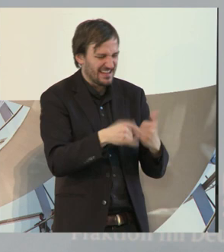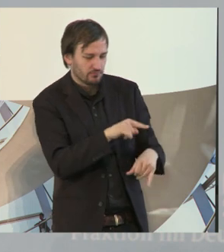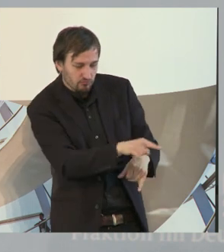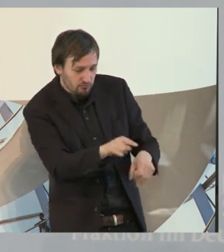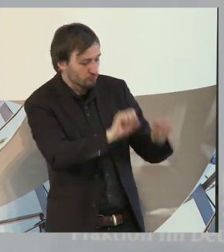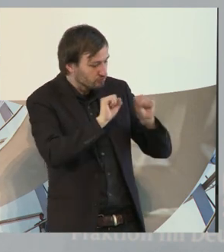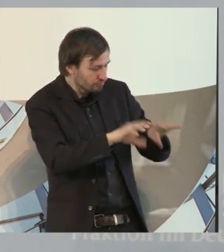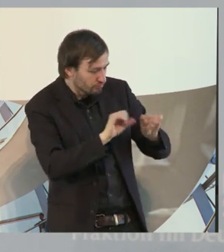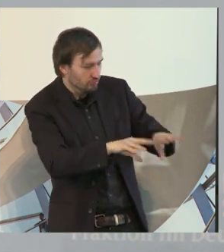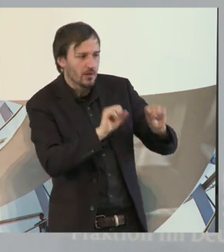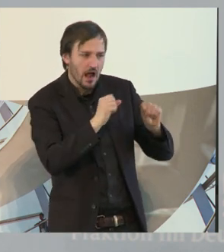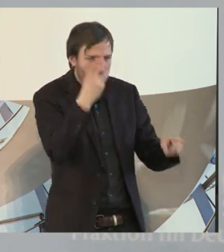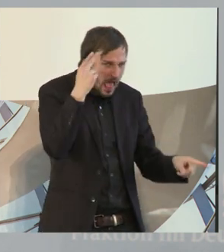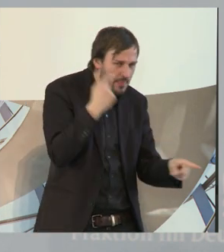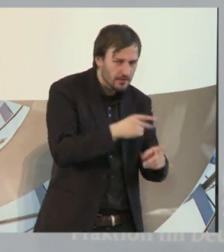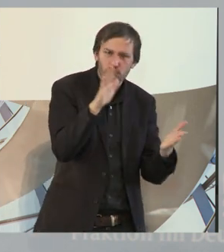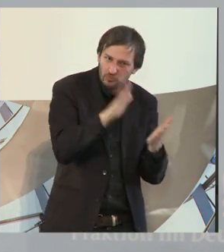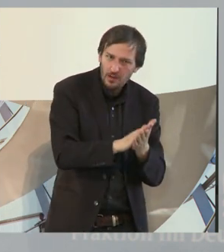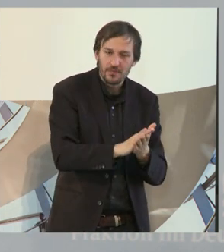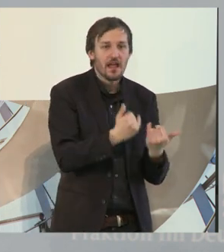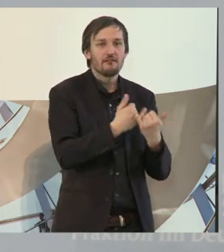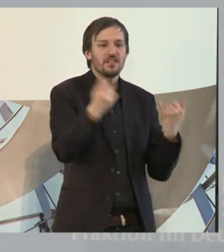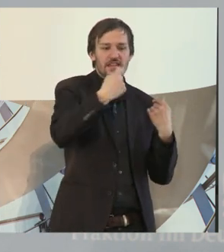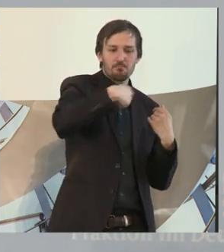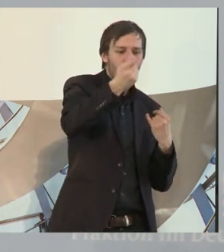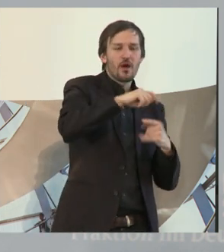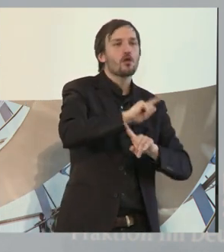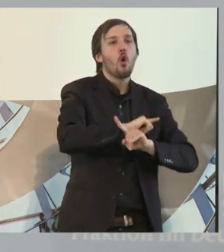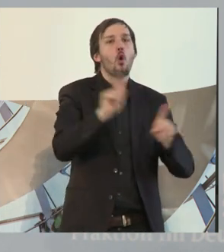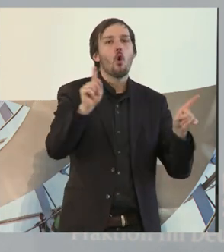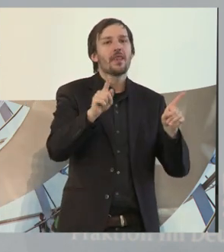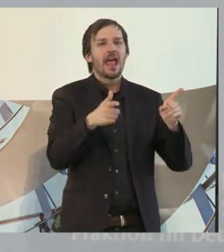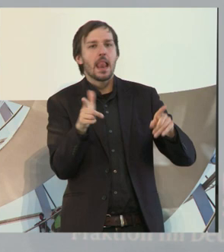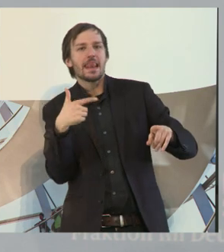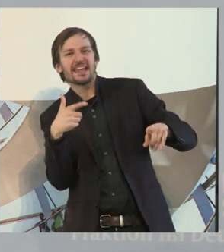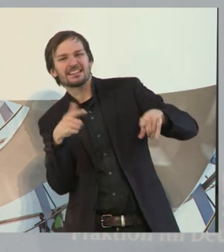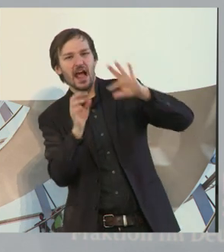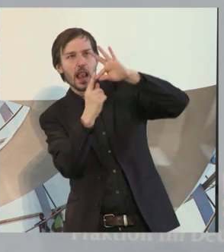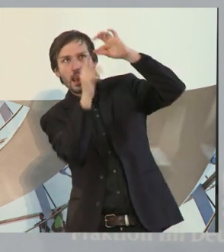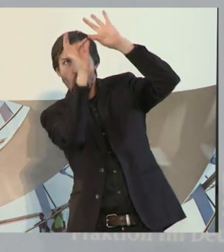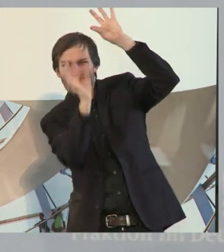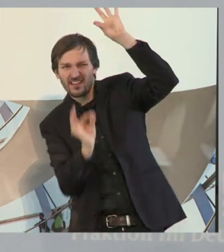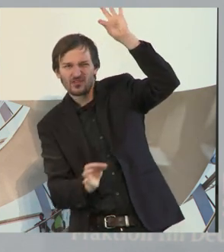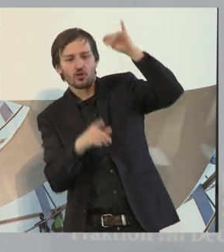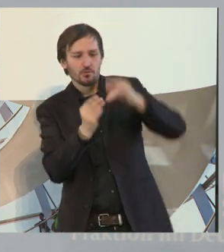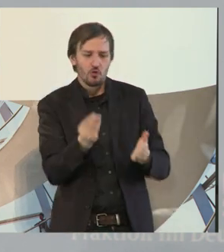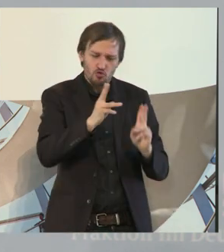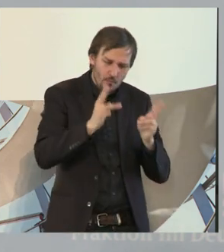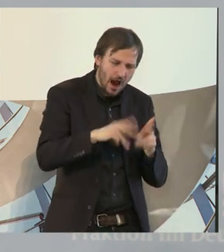muss ich mauern, ohne irgendwelche Laserlote oder irgendwas dazu zu benutzen.